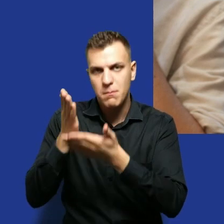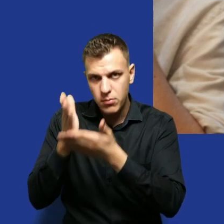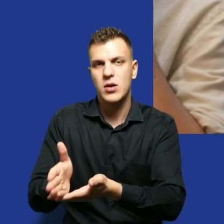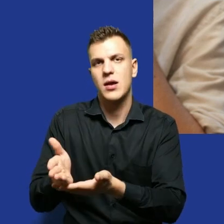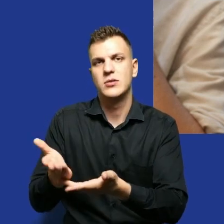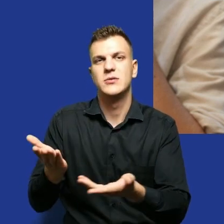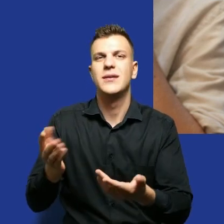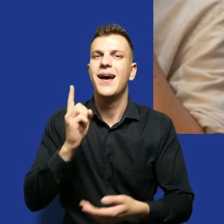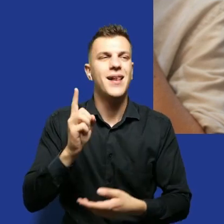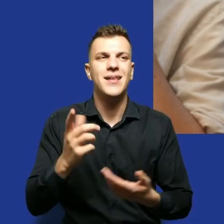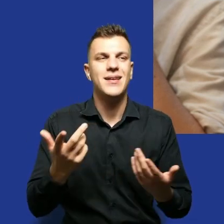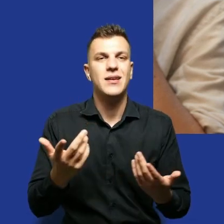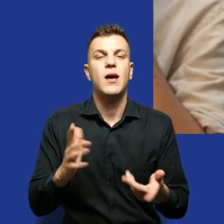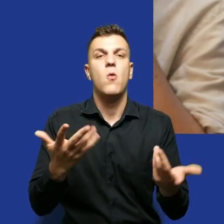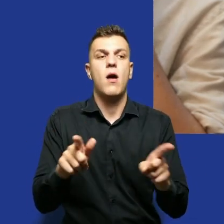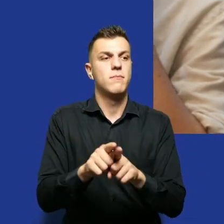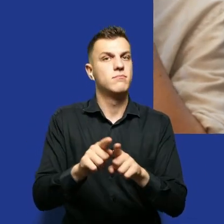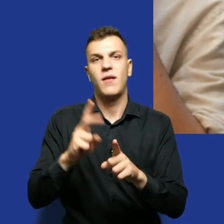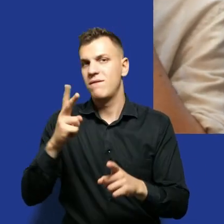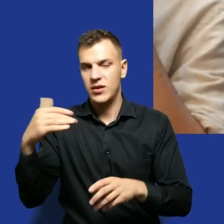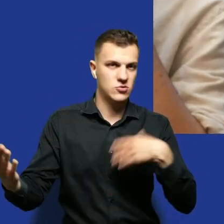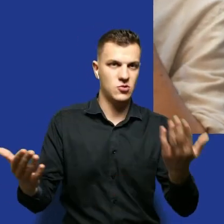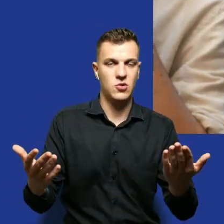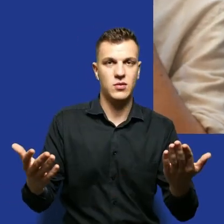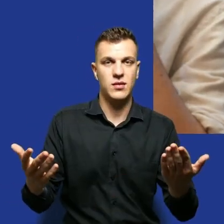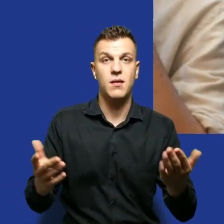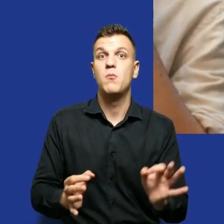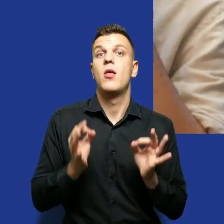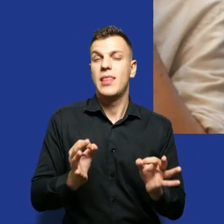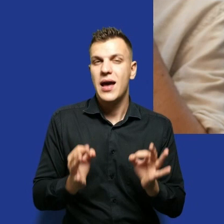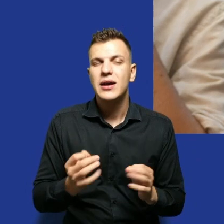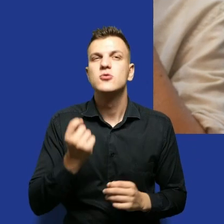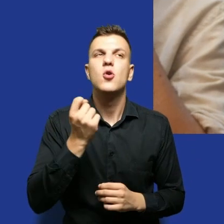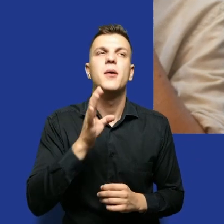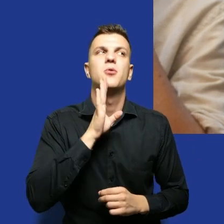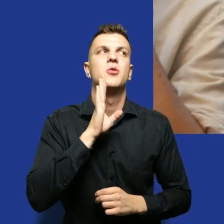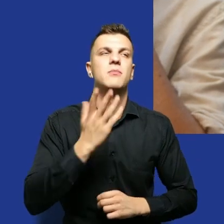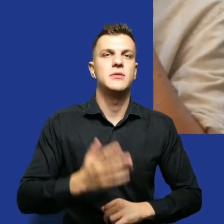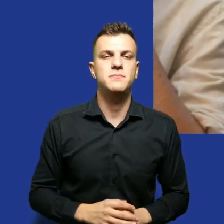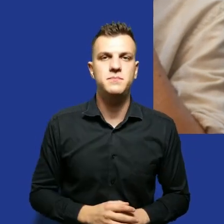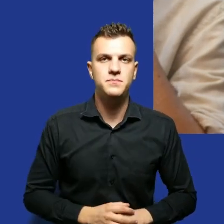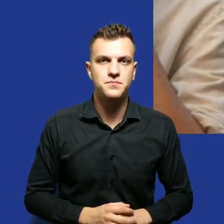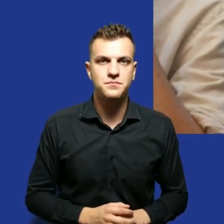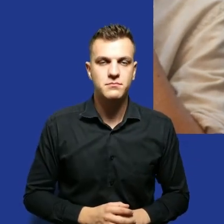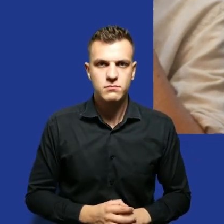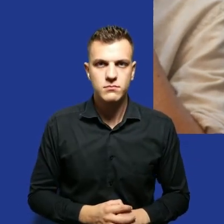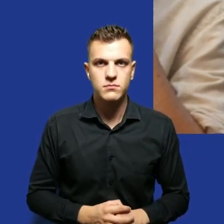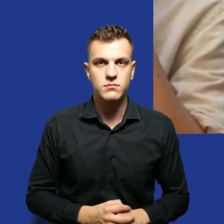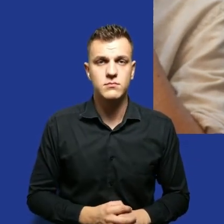rozłóżmy tę odpowiedzialność po obydwu stronach, tak? Bo teraz jest trochę tak, że jakby jest ten